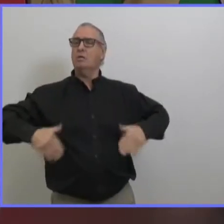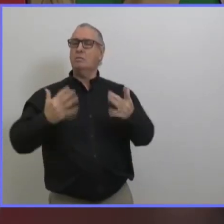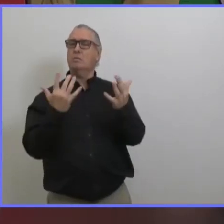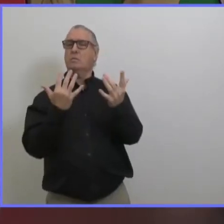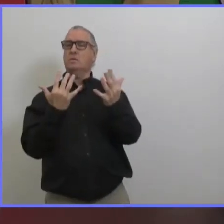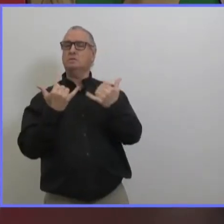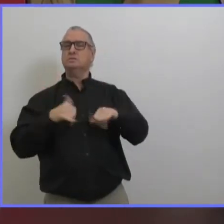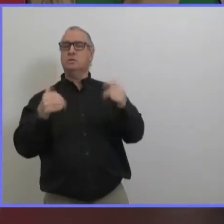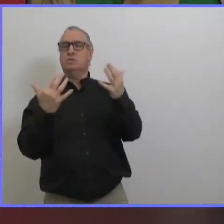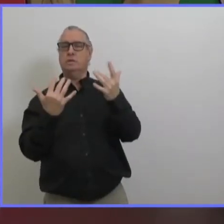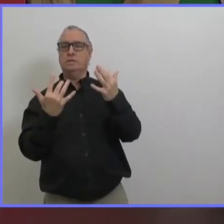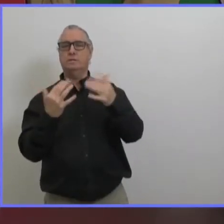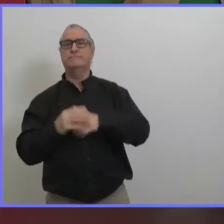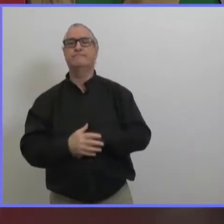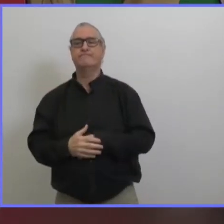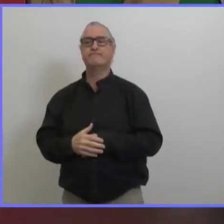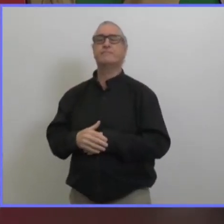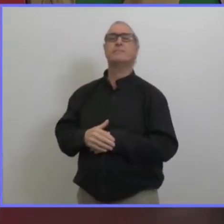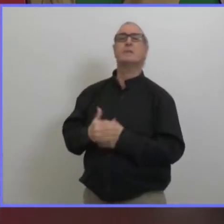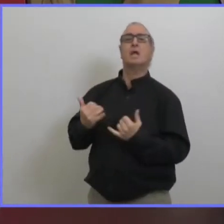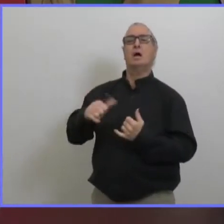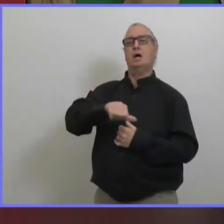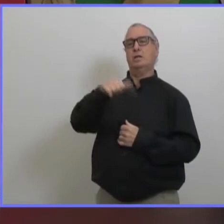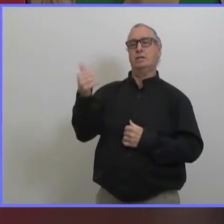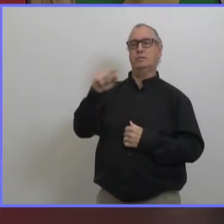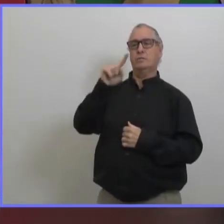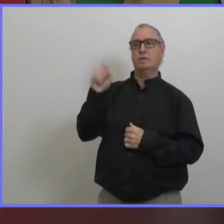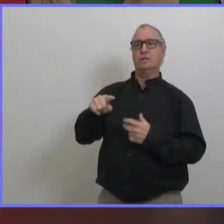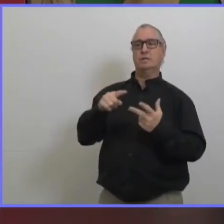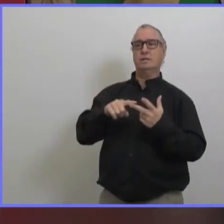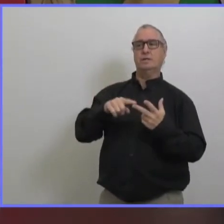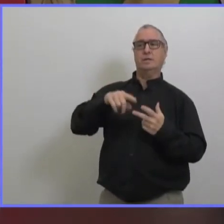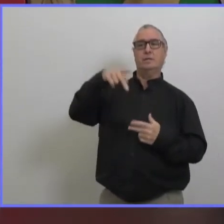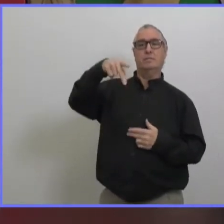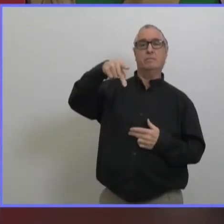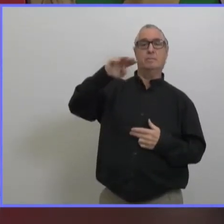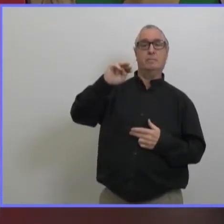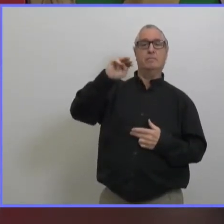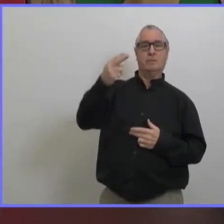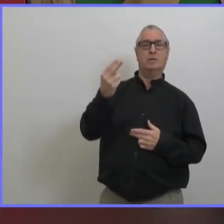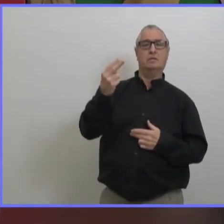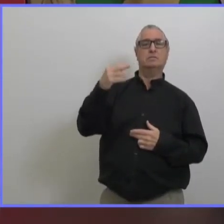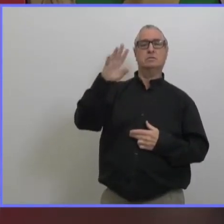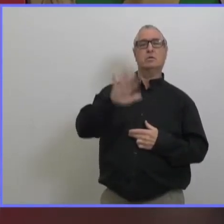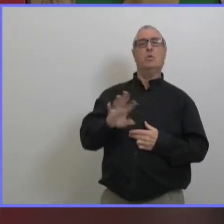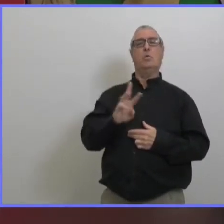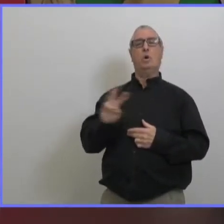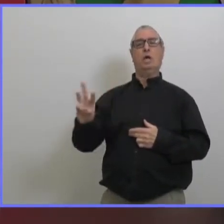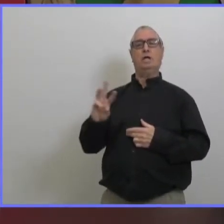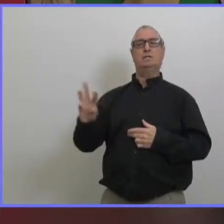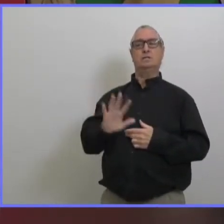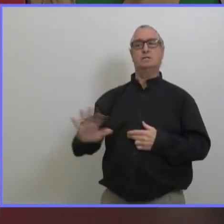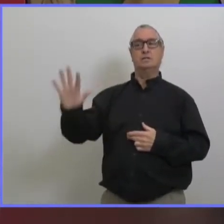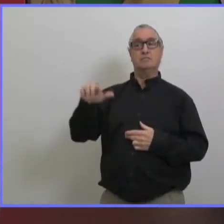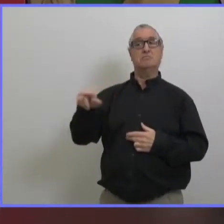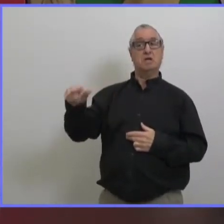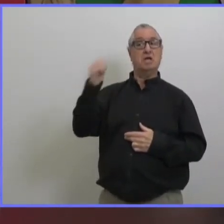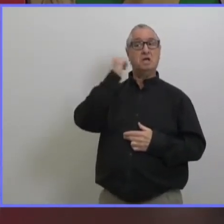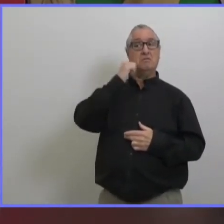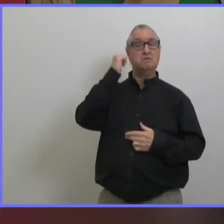ma deuxième question c'est au sujet du nombre total de cas dans la région de perry mountain